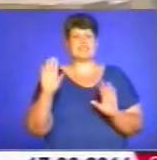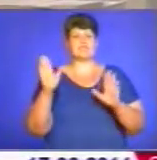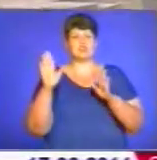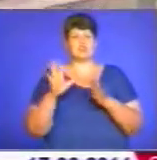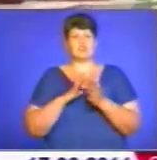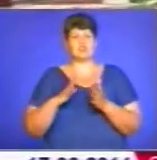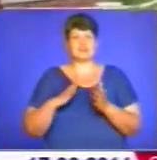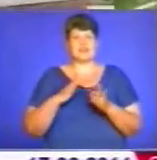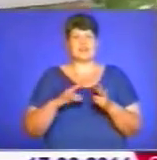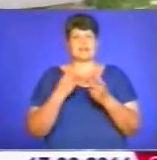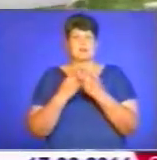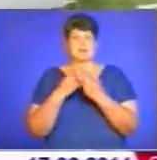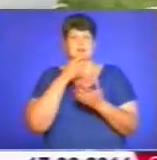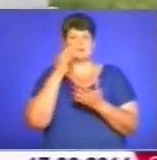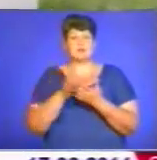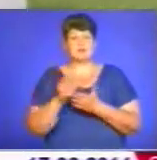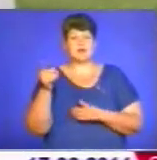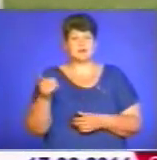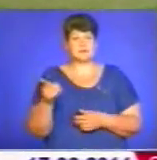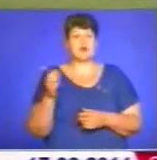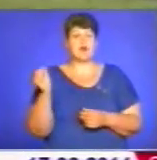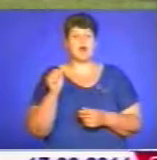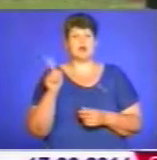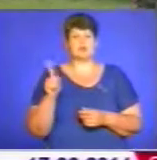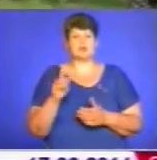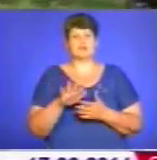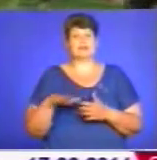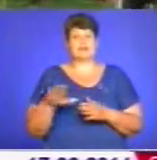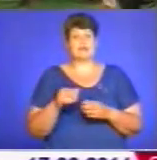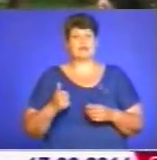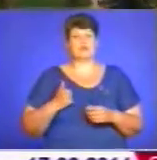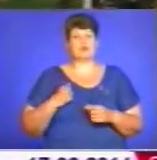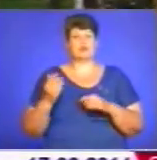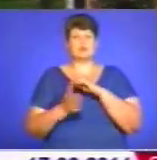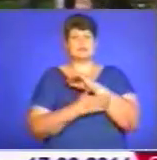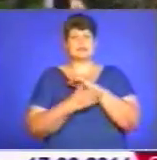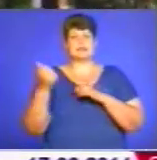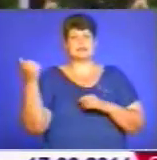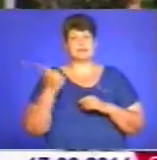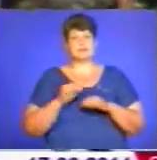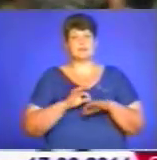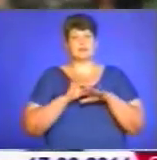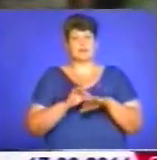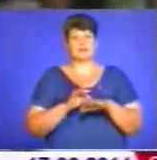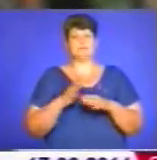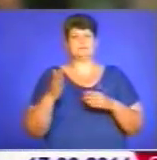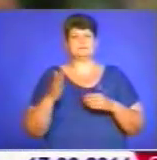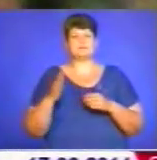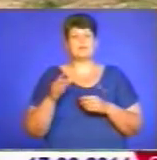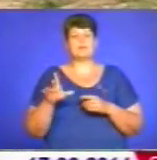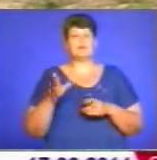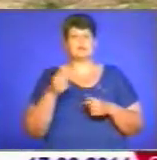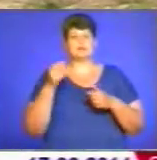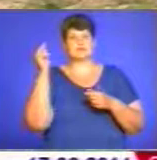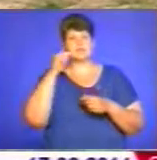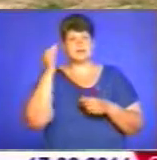кримінальна відповідальність. Щодо батальйону територіальної оборони, останній тиждень основні бойові підрозділи провели на полігоні, де проходили